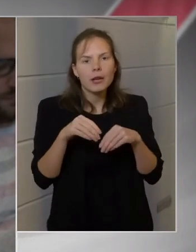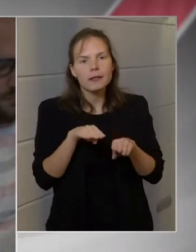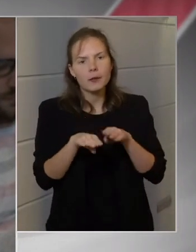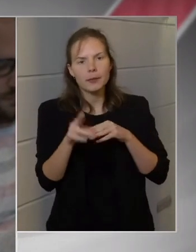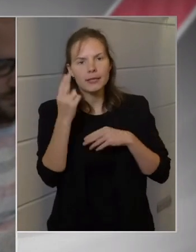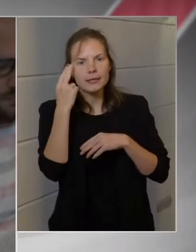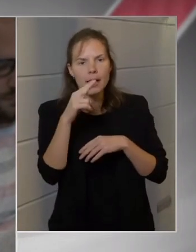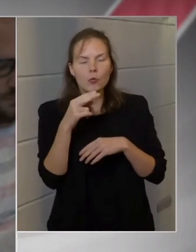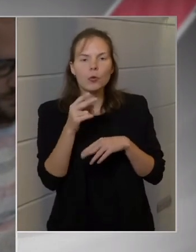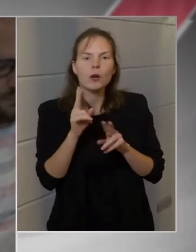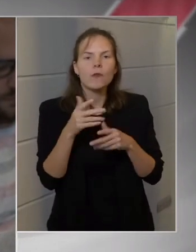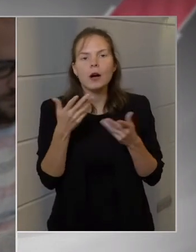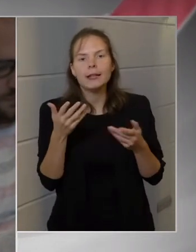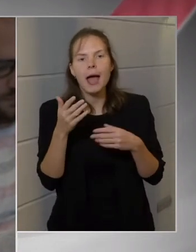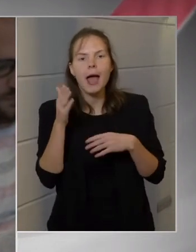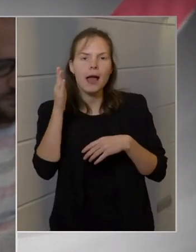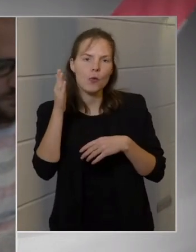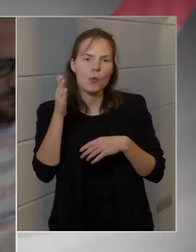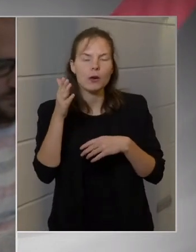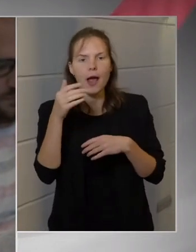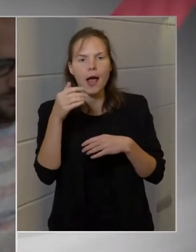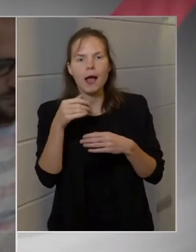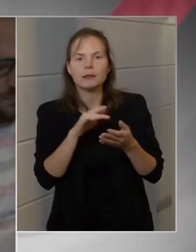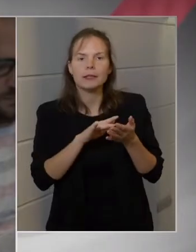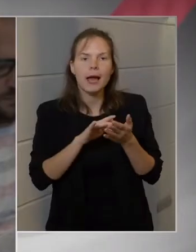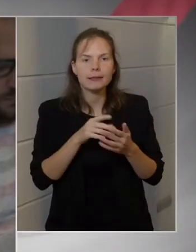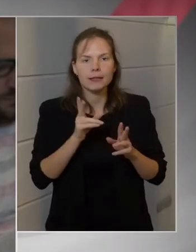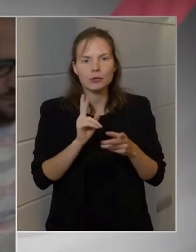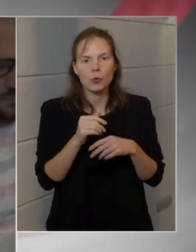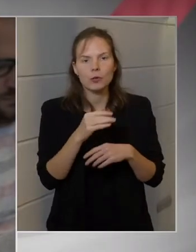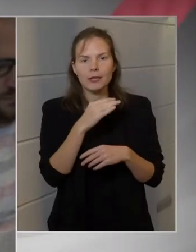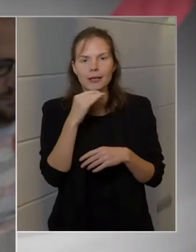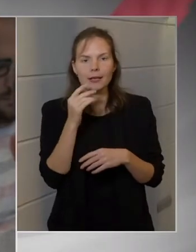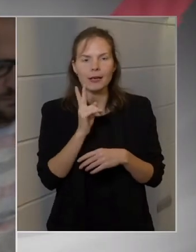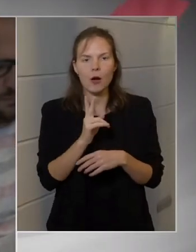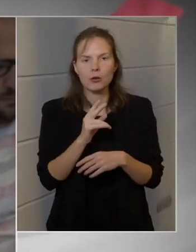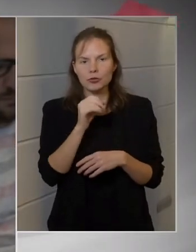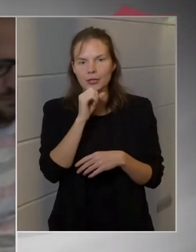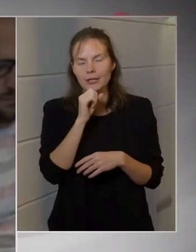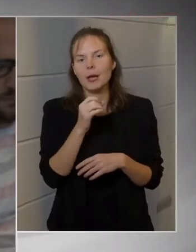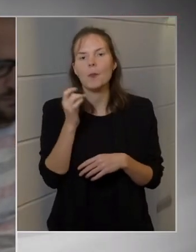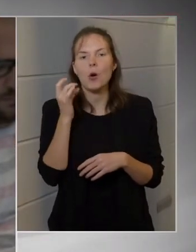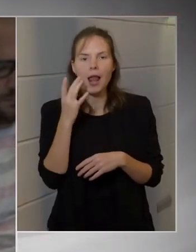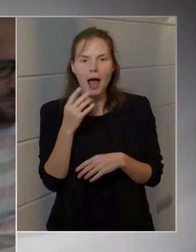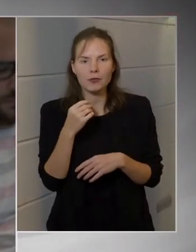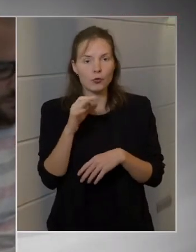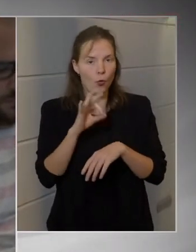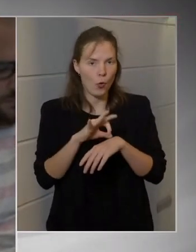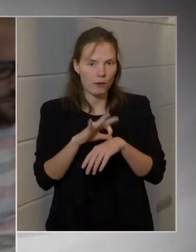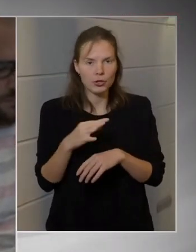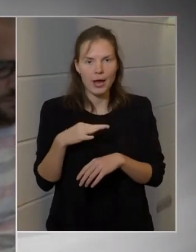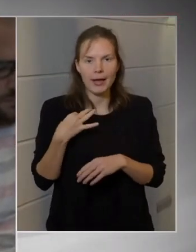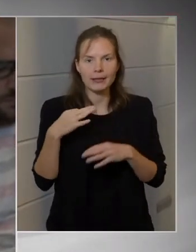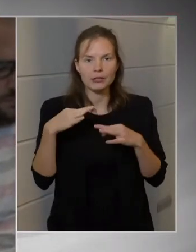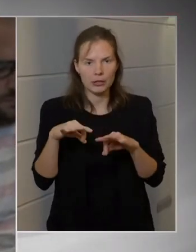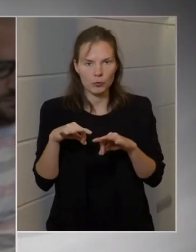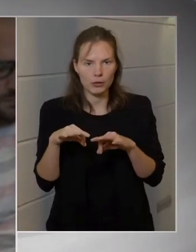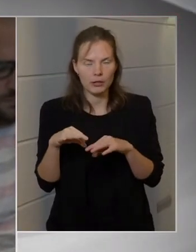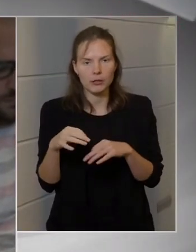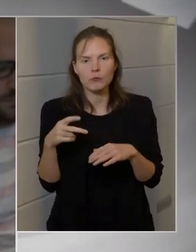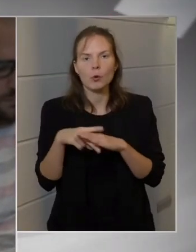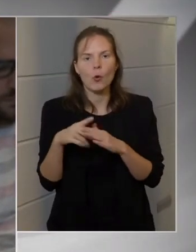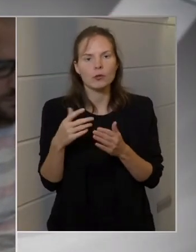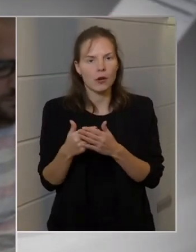önöknek vannak előrejelzéseik, adataik, hogy Rékasi Balázs, orvos, egészségügyi szakközgazdász, azt